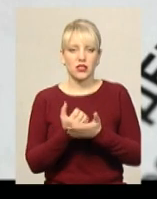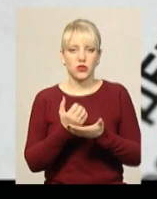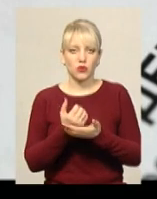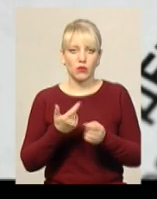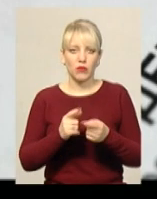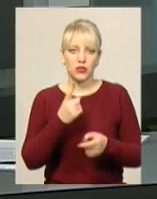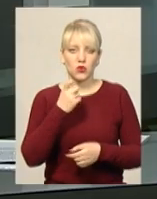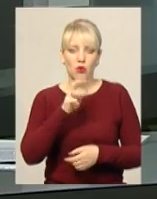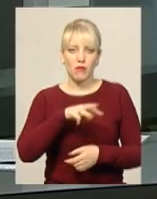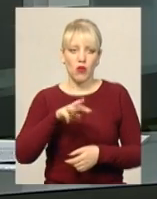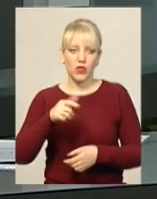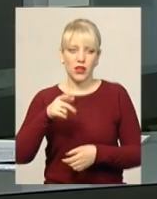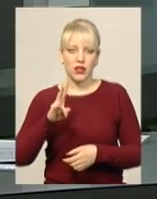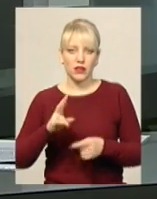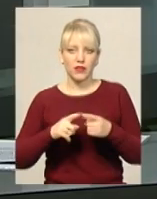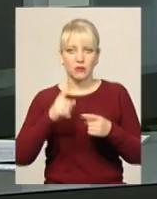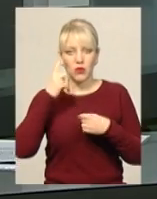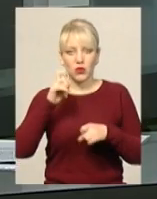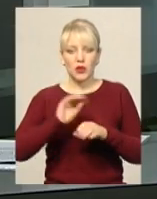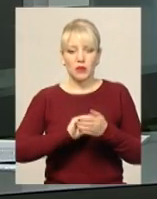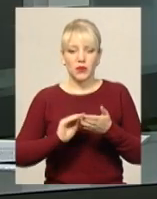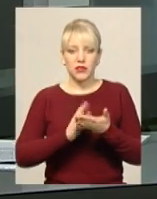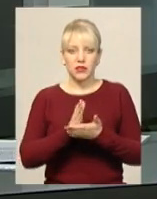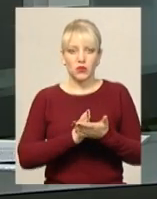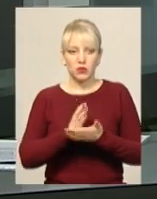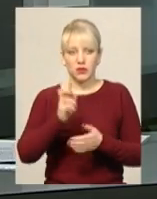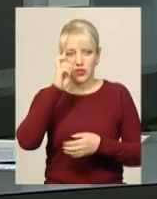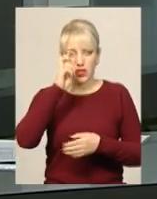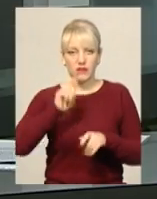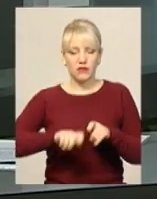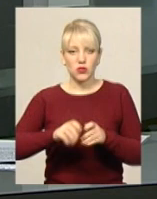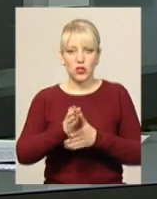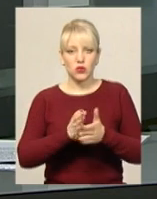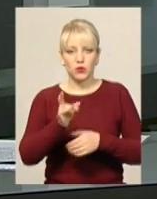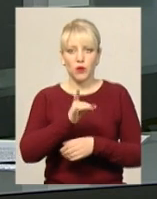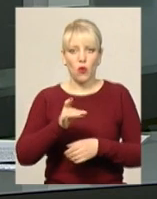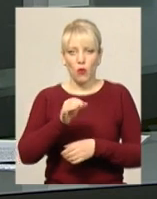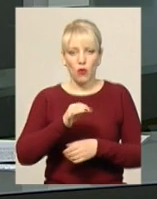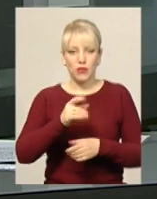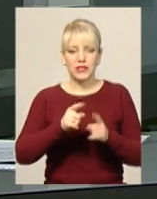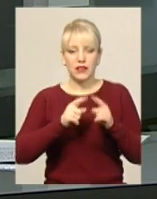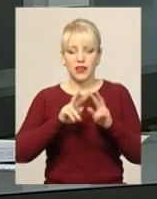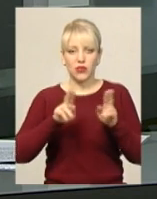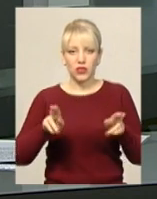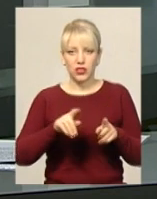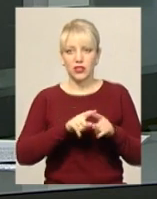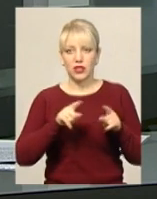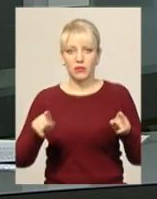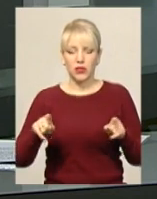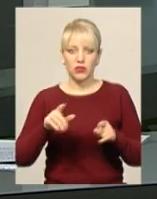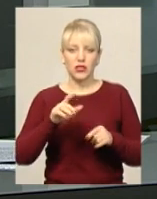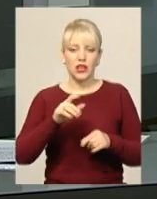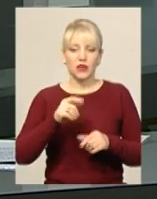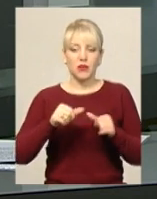склала понад 100 мільйонів гривень, повідомляє Пресслужба Державної фіскальної служби в області. За аналогічний період минулого року мільйонерів було 6.